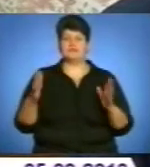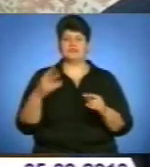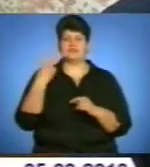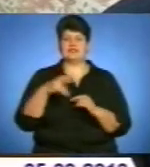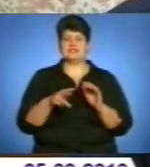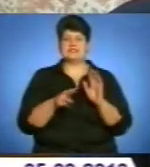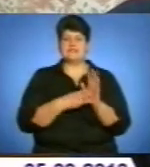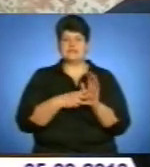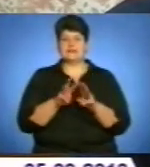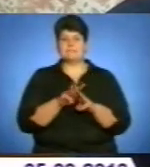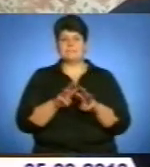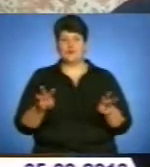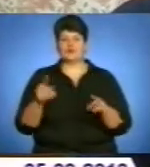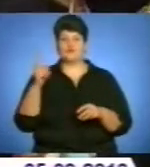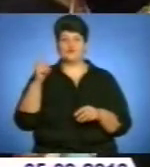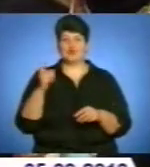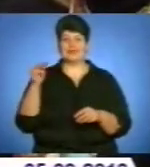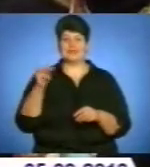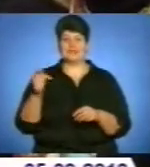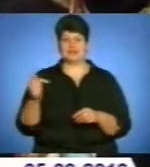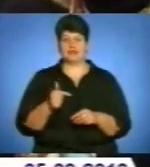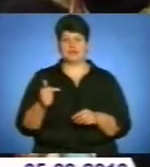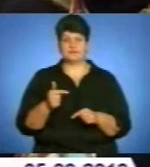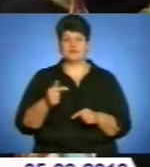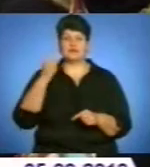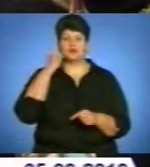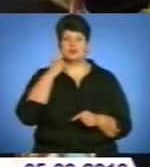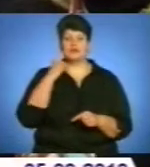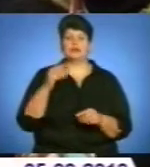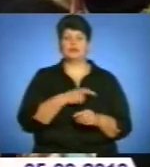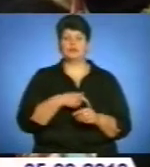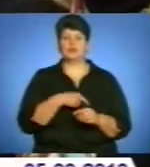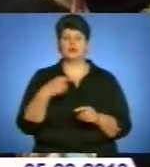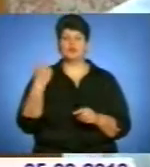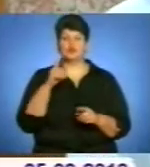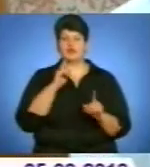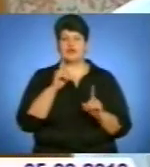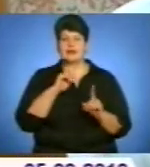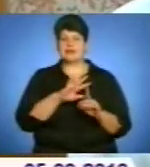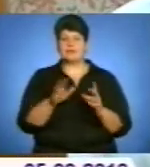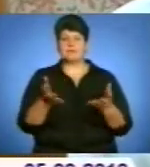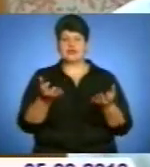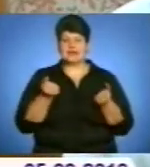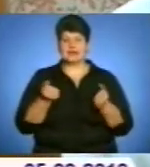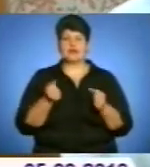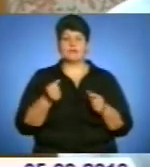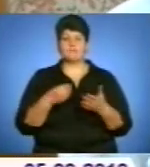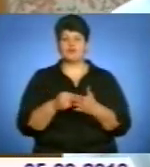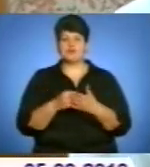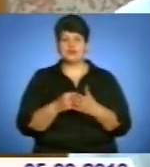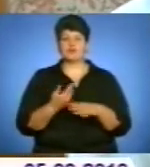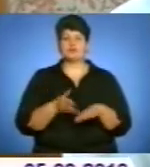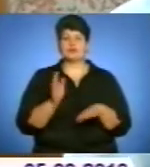мільйонів 100 тисяч гривень. На переконання депутата обласної ради Павла Федика, неприйняття бюджету ускладнює